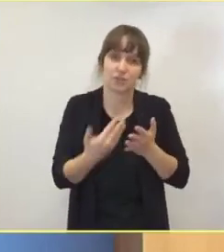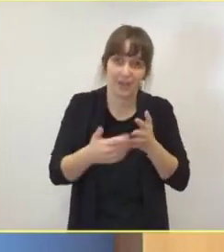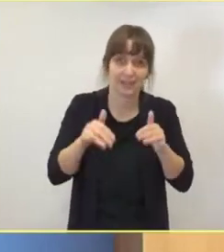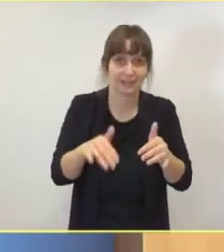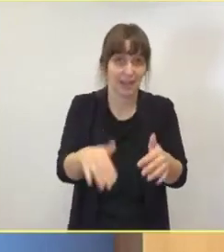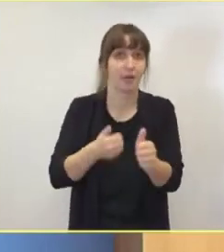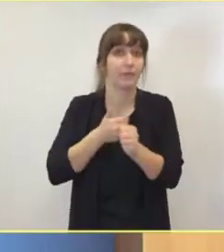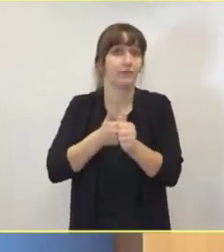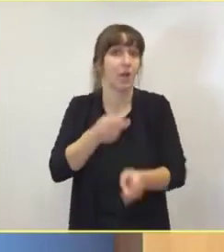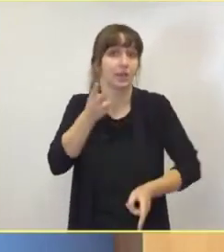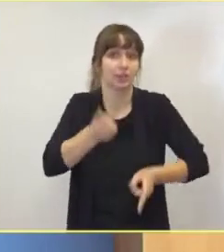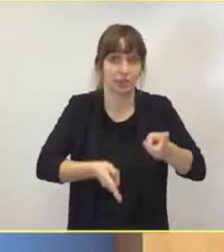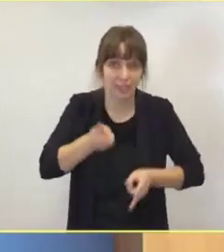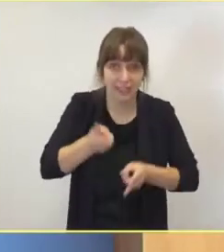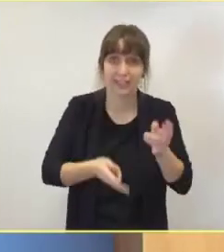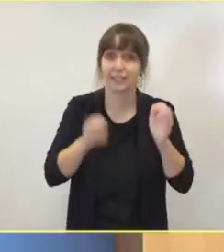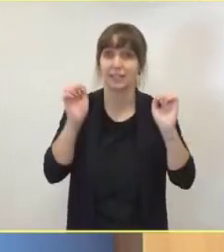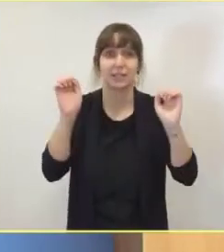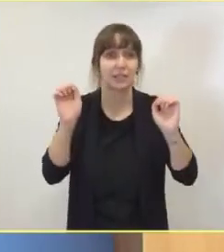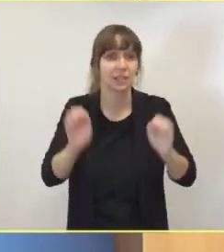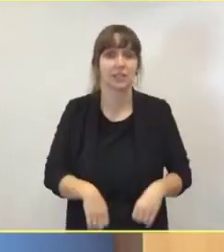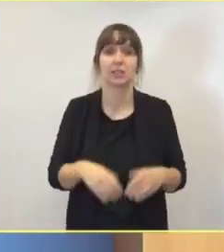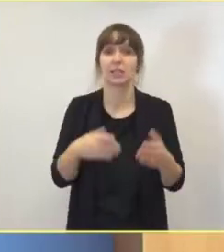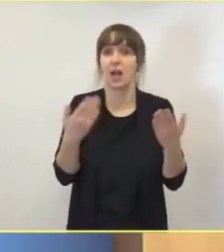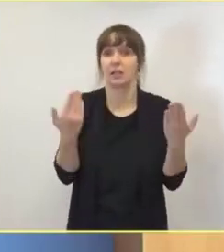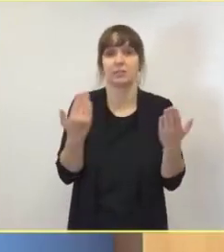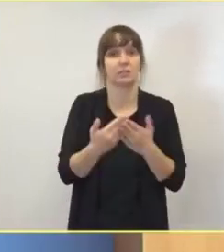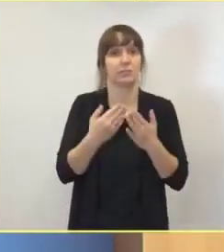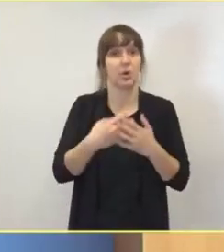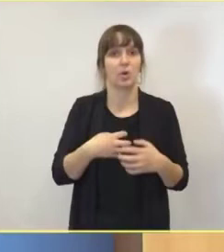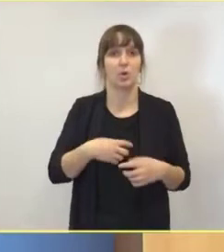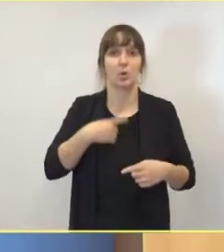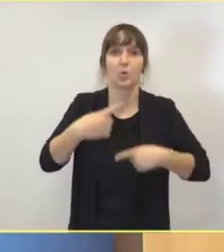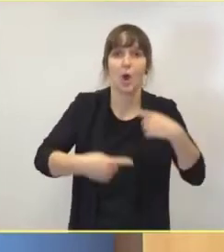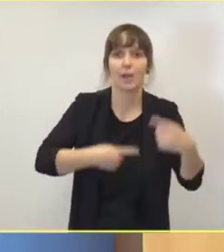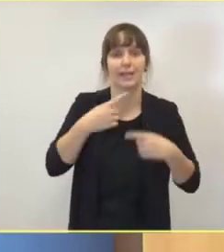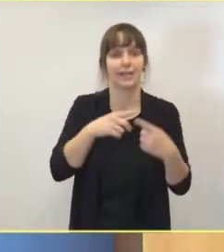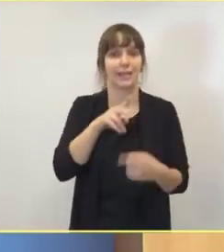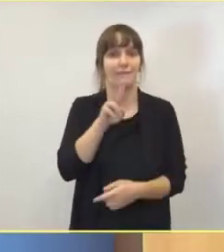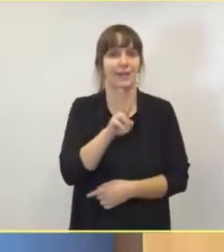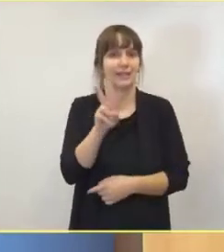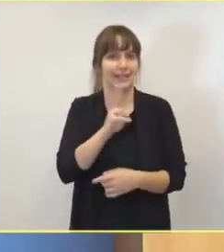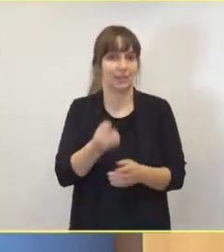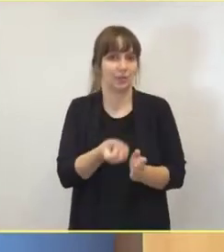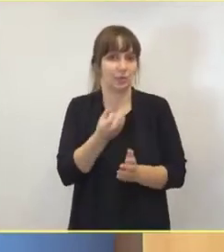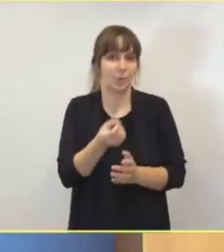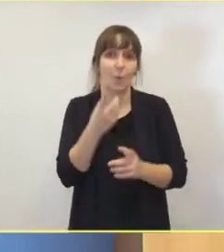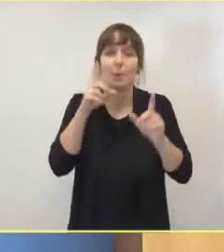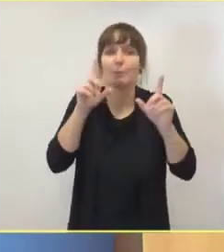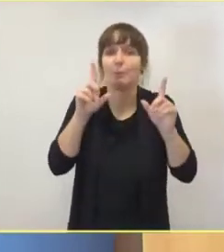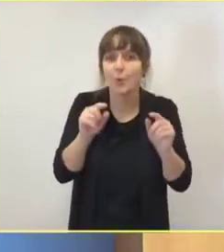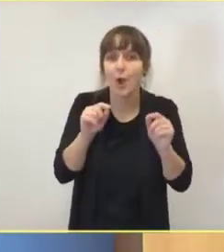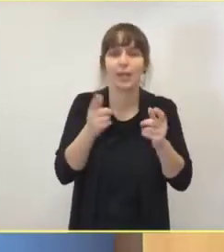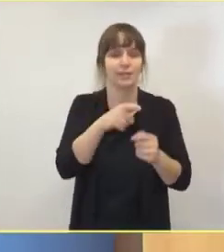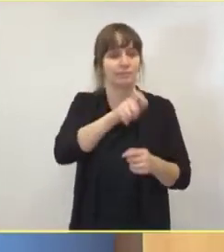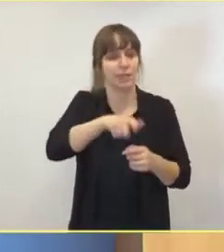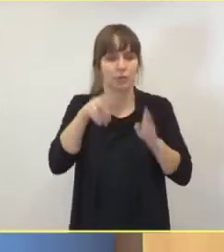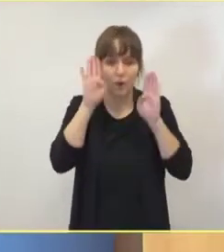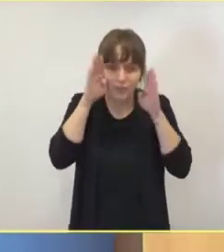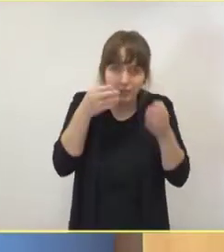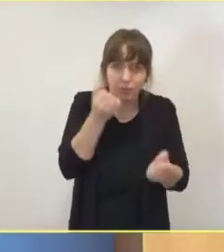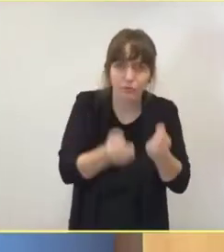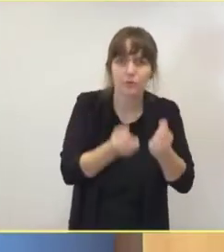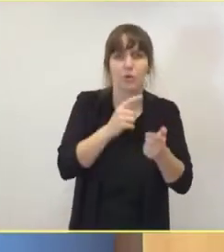sind insbesondere, kann ein Chronic Fatigue-Syndrom sein. Das heißt, die Patienten haben eben auch Probleme, Konzentrationsstörungen,